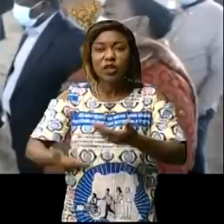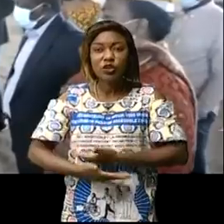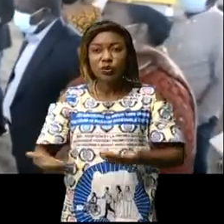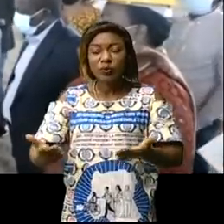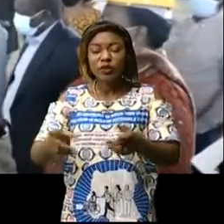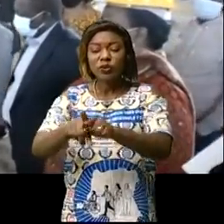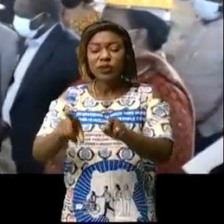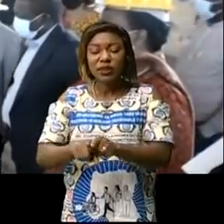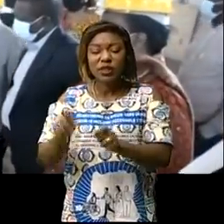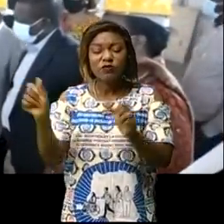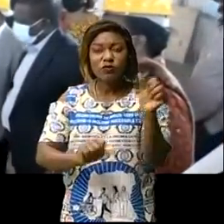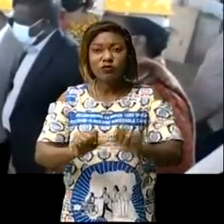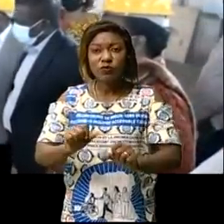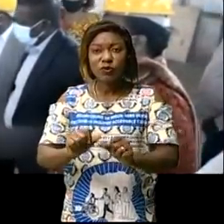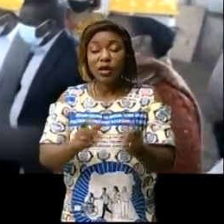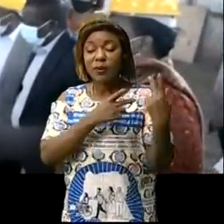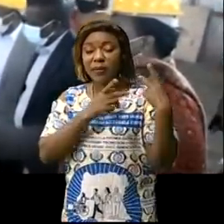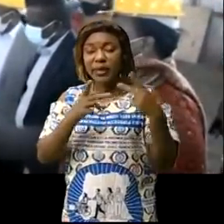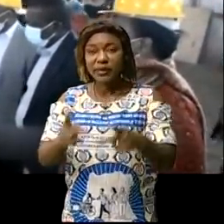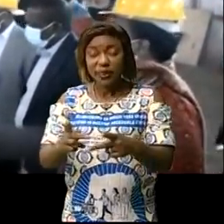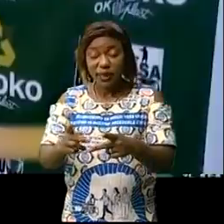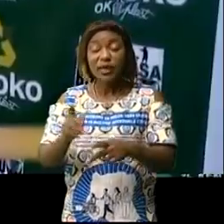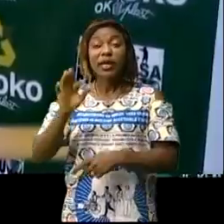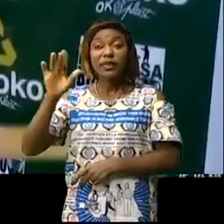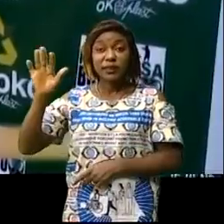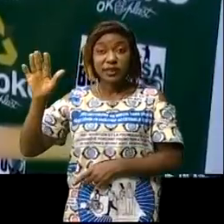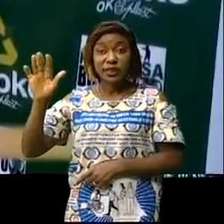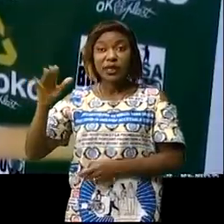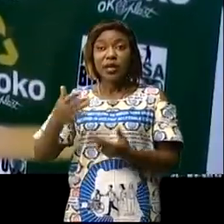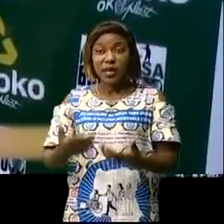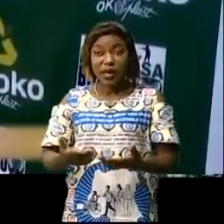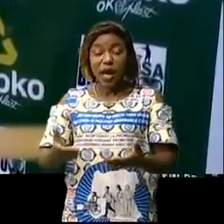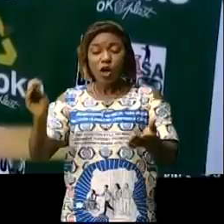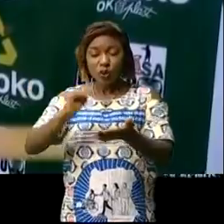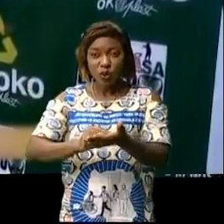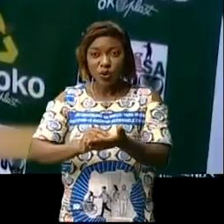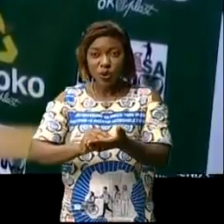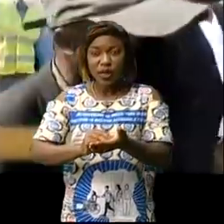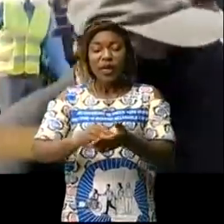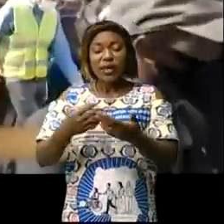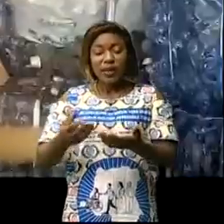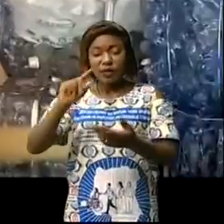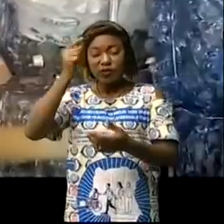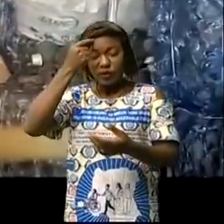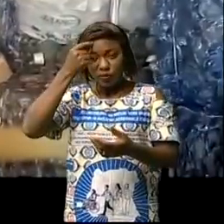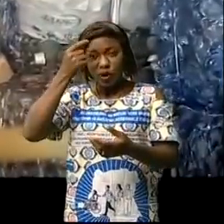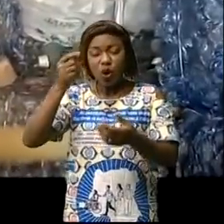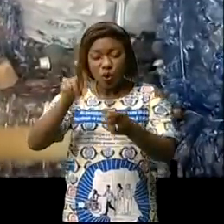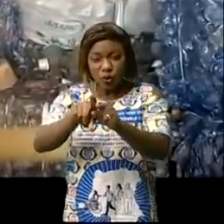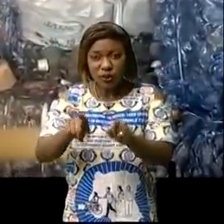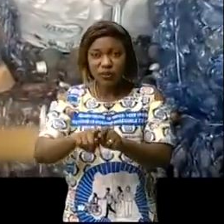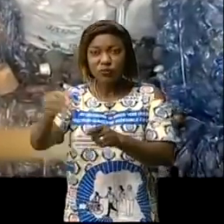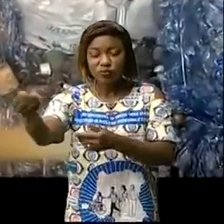République démocratique du Congo pendant ce temps à Kinshasa l'exécutif urbain s'est engagé dans le recyclage de déchets